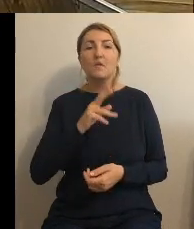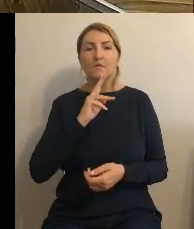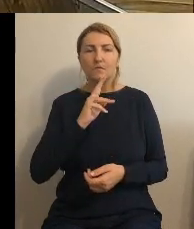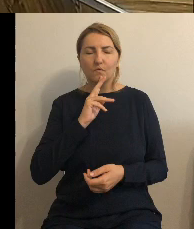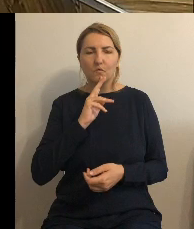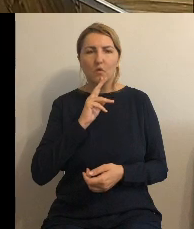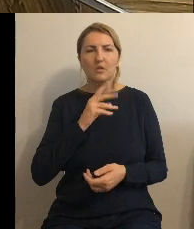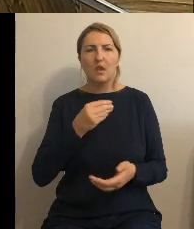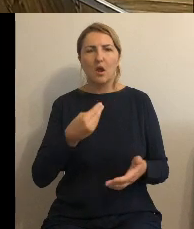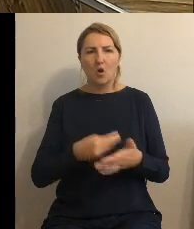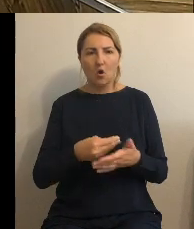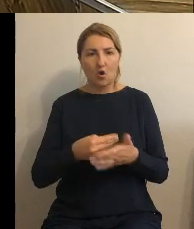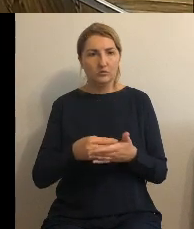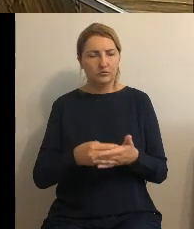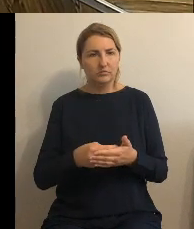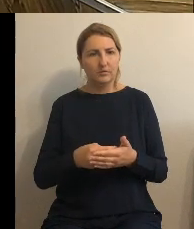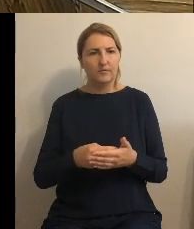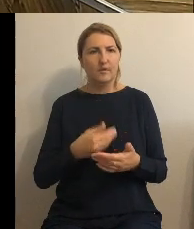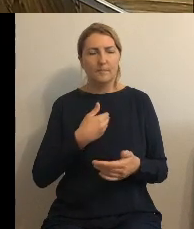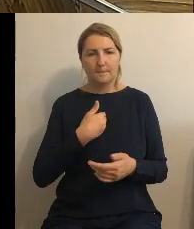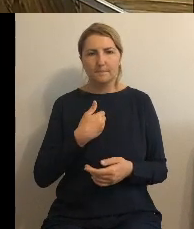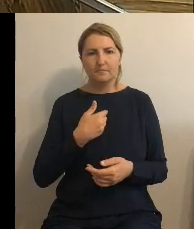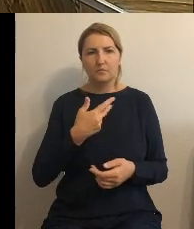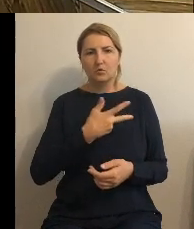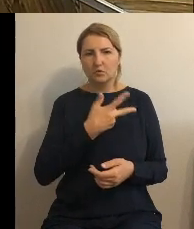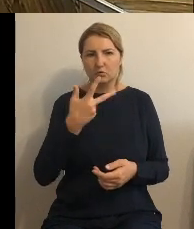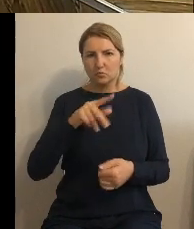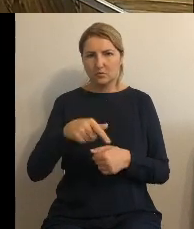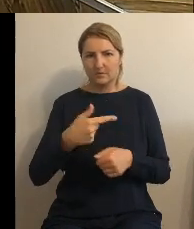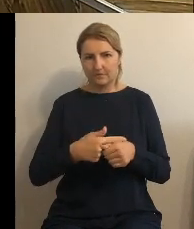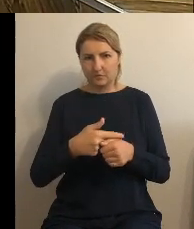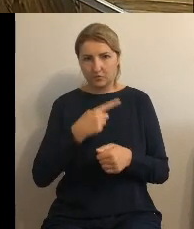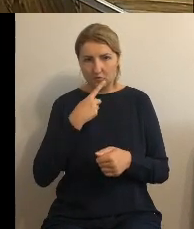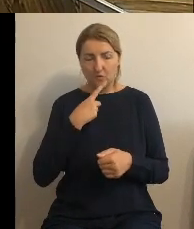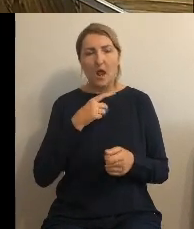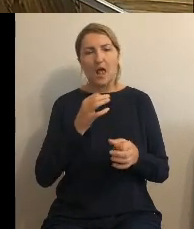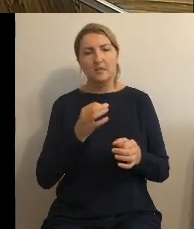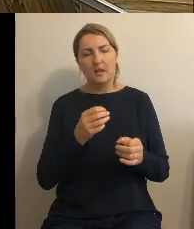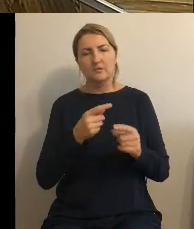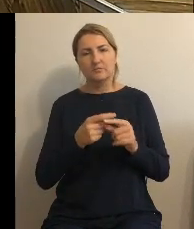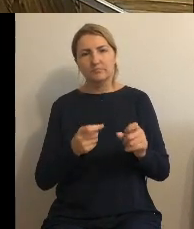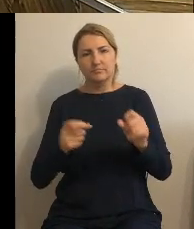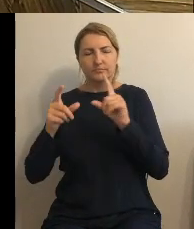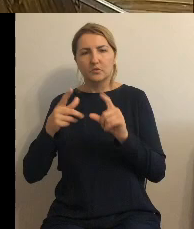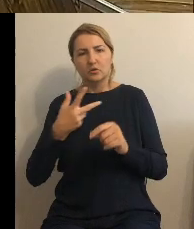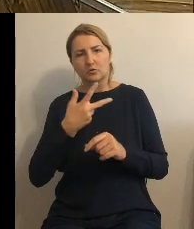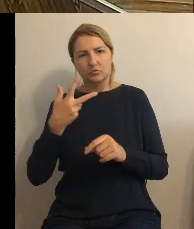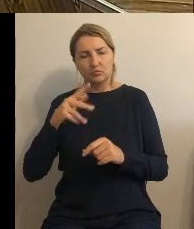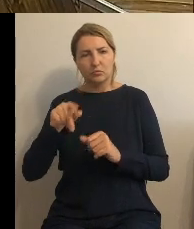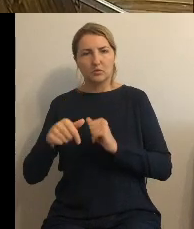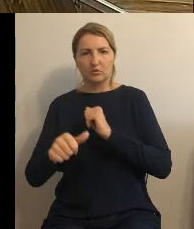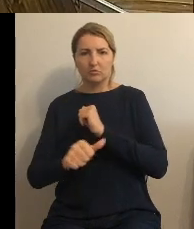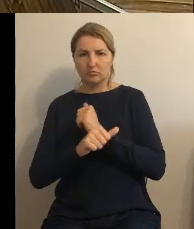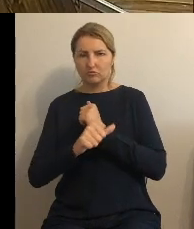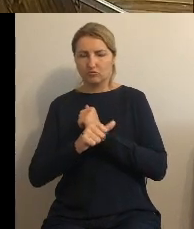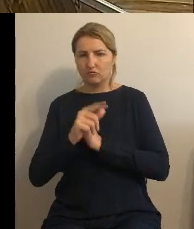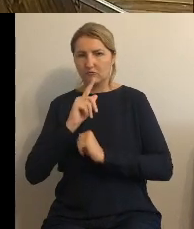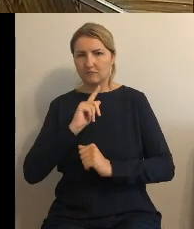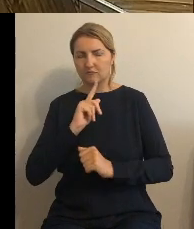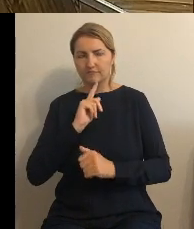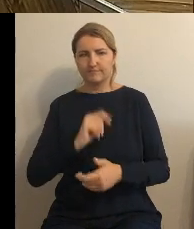kosztowała 3,20 a będziemy mieli 3,60 zł tak